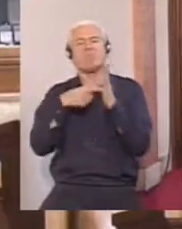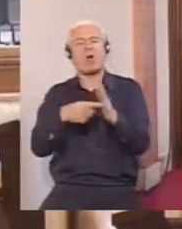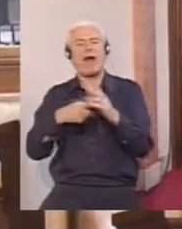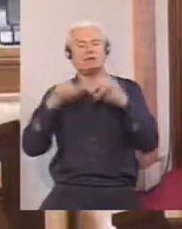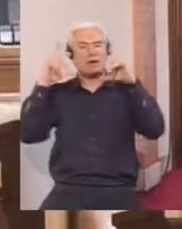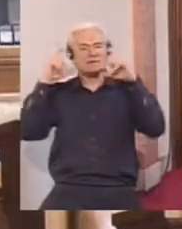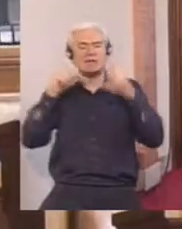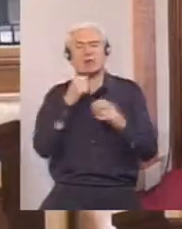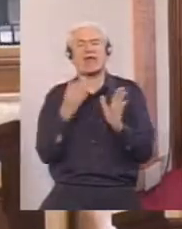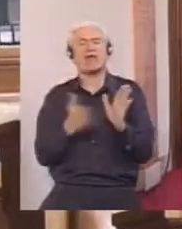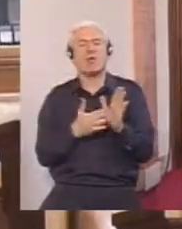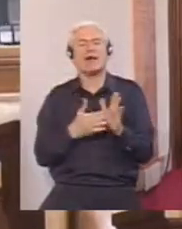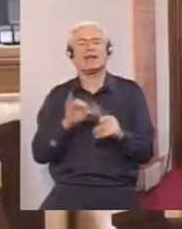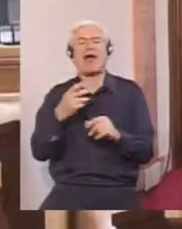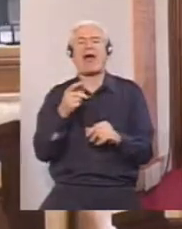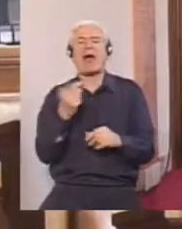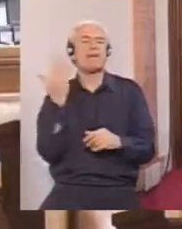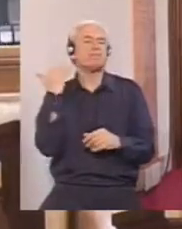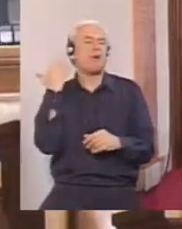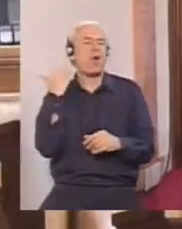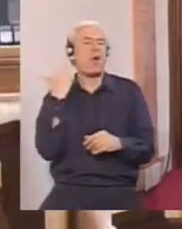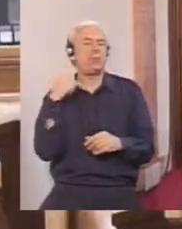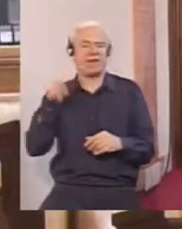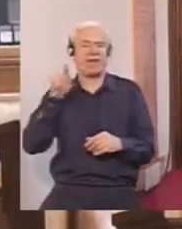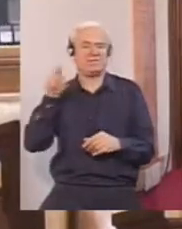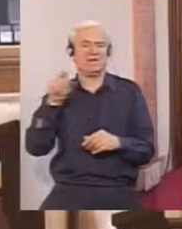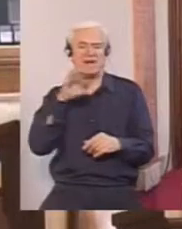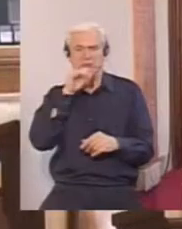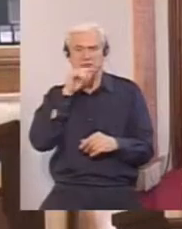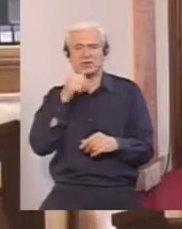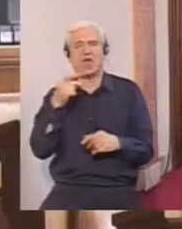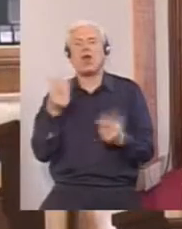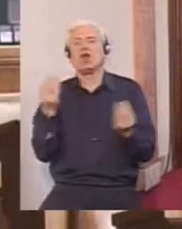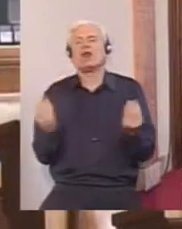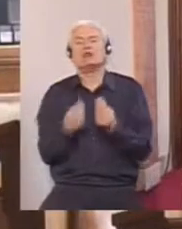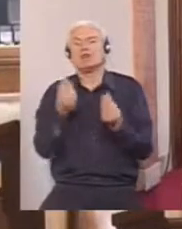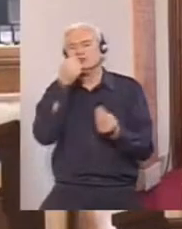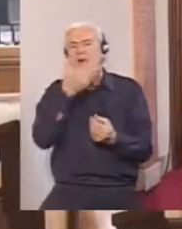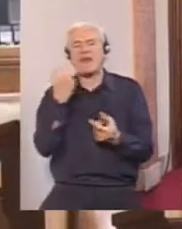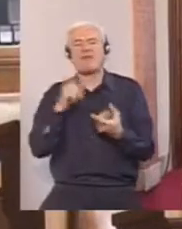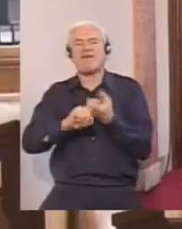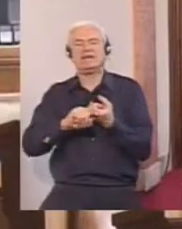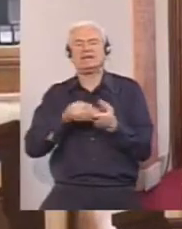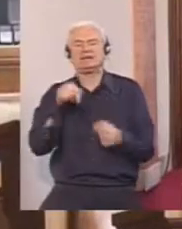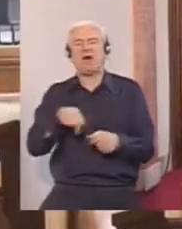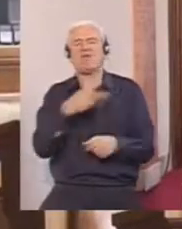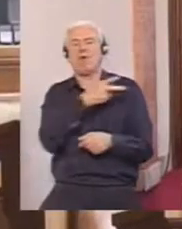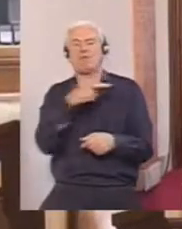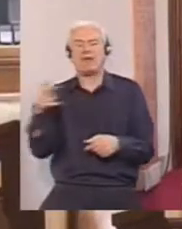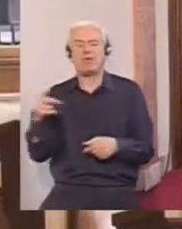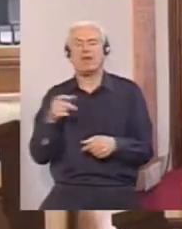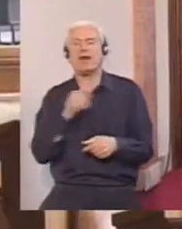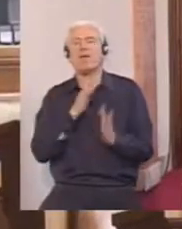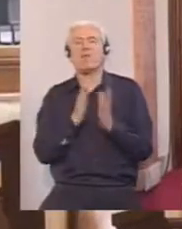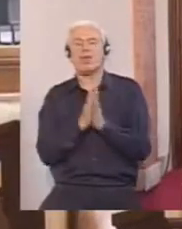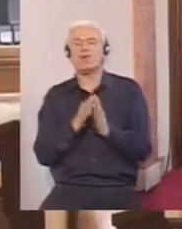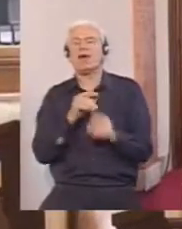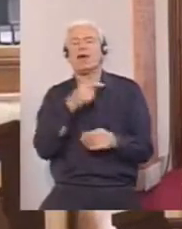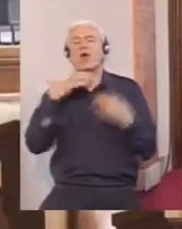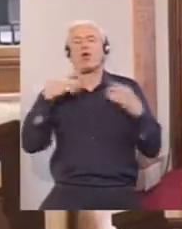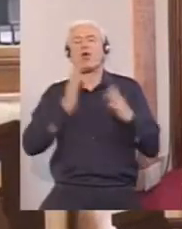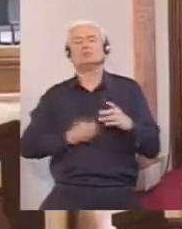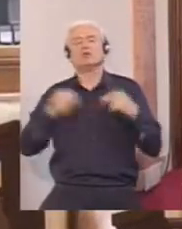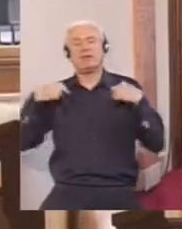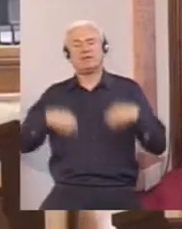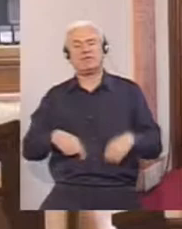činjenicu da malo pre pričate o nečemu što nema nikakve veze sa temom. Niste reagovali, gospodine predsjedavajući.